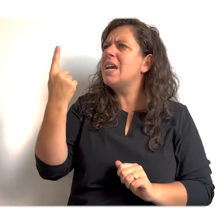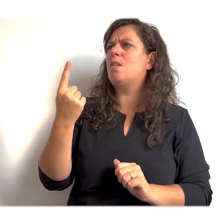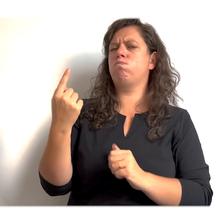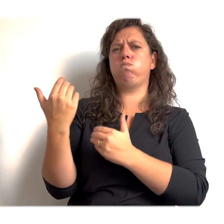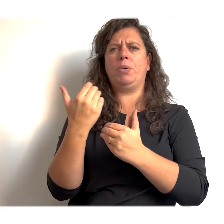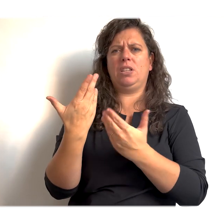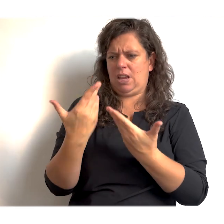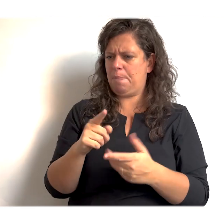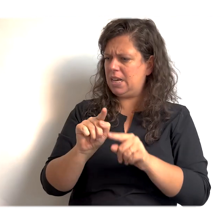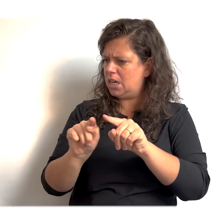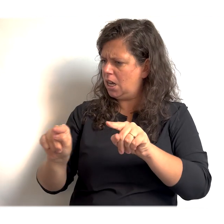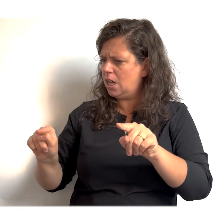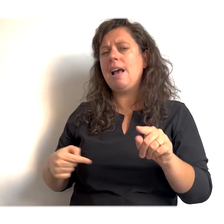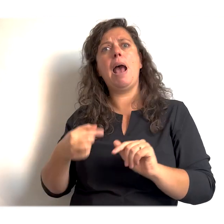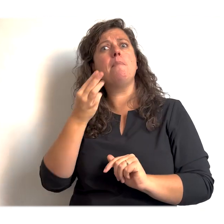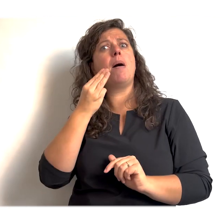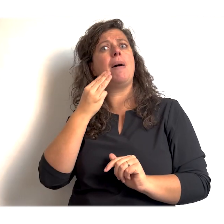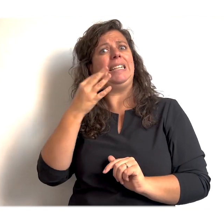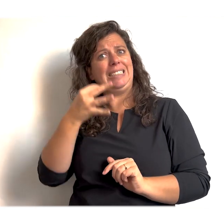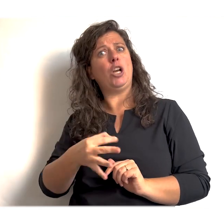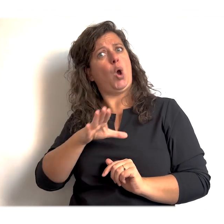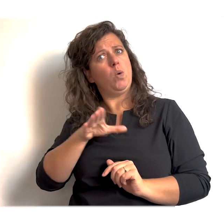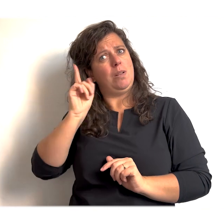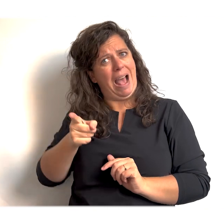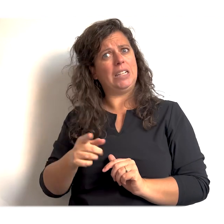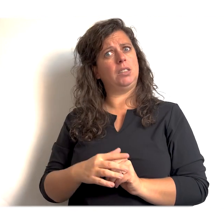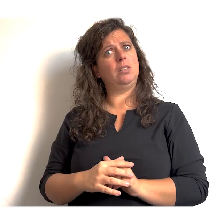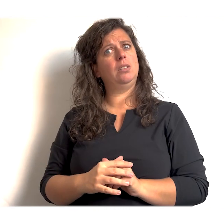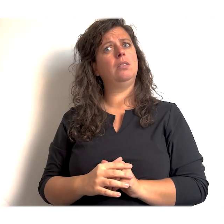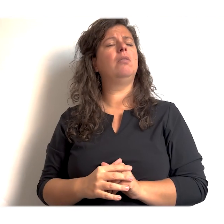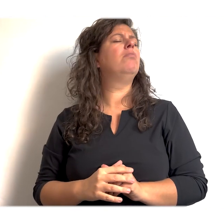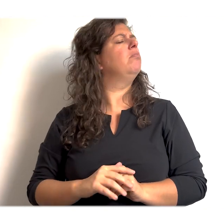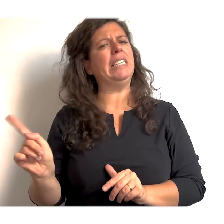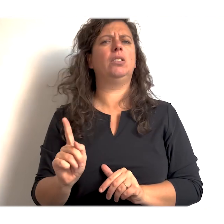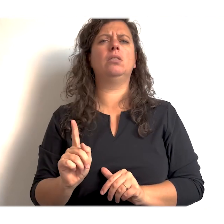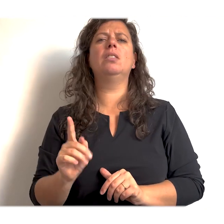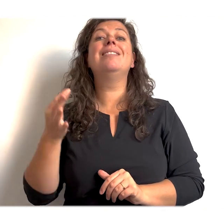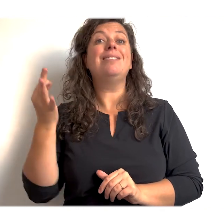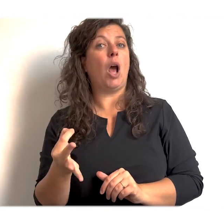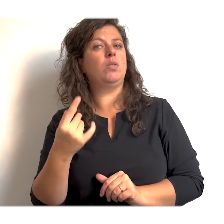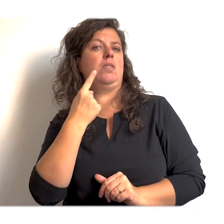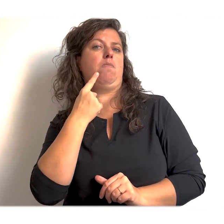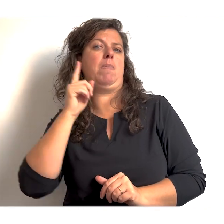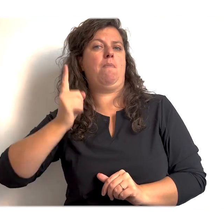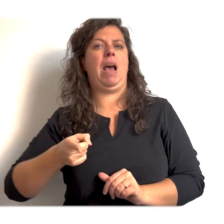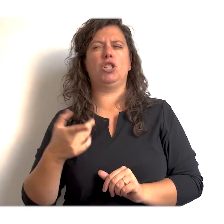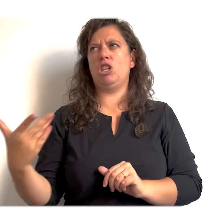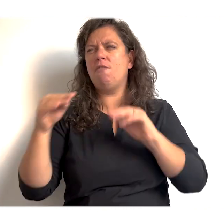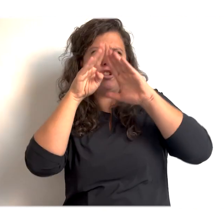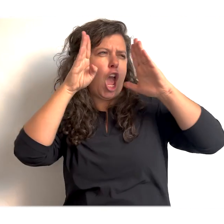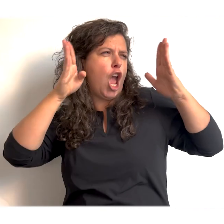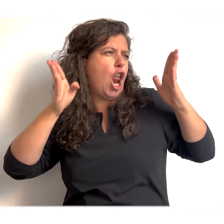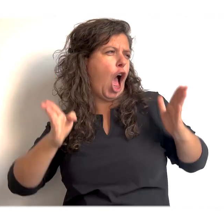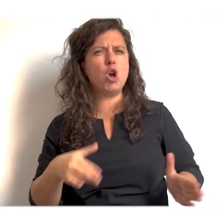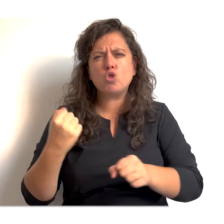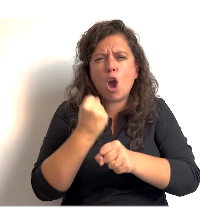trouwens, mama is bij ons thuis ook gewoon de baas. Helemaal niet. Thuis is hier papa de baas. Die heeft het hele huis gebouwd, hoor. Nou,